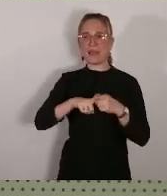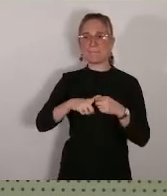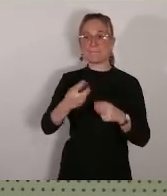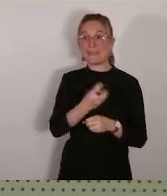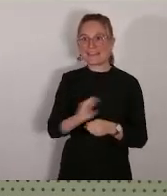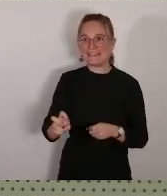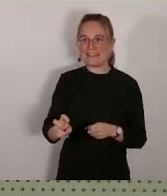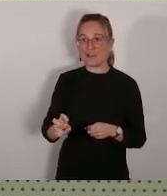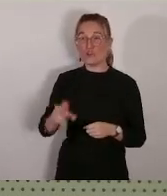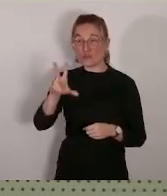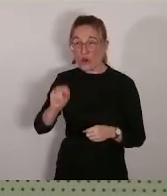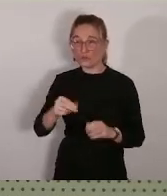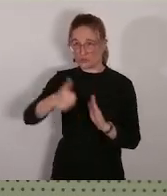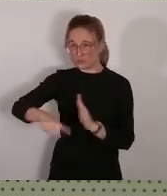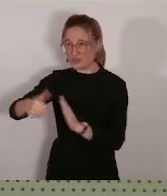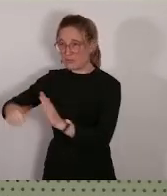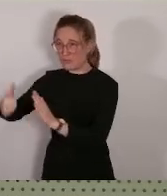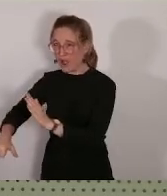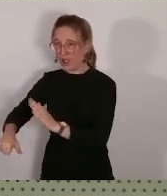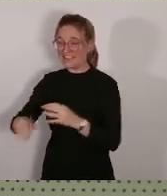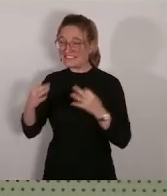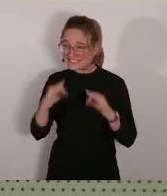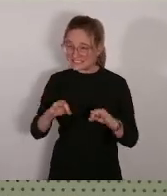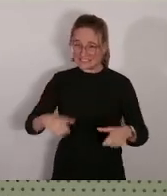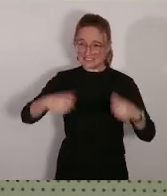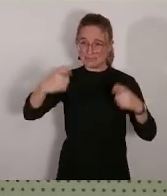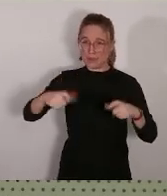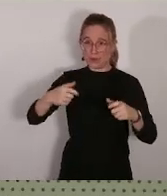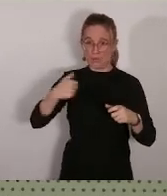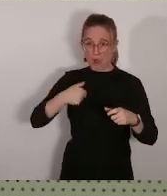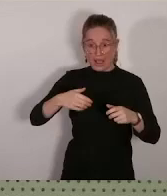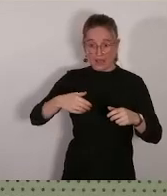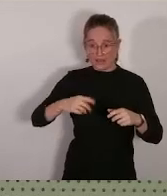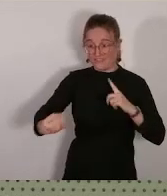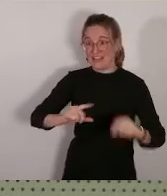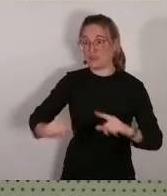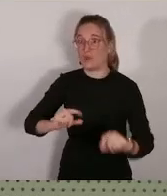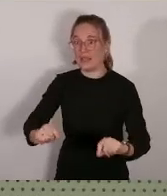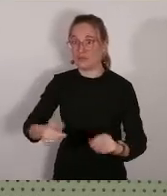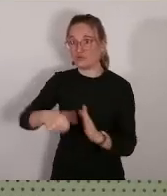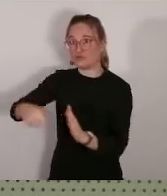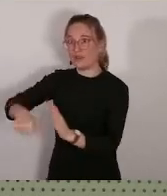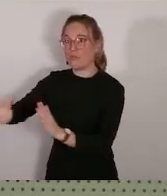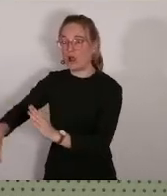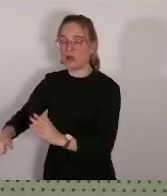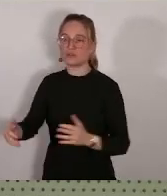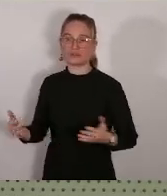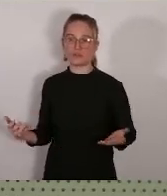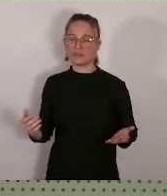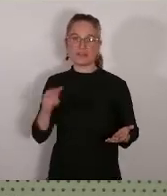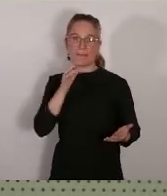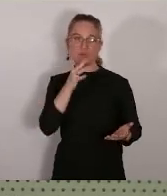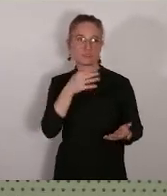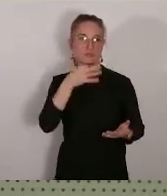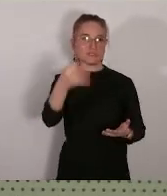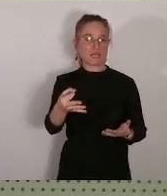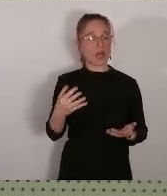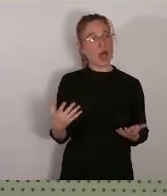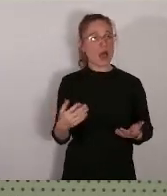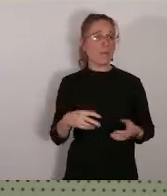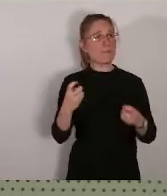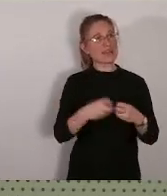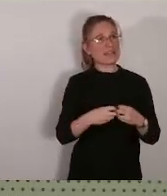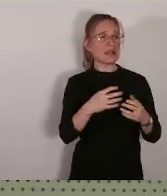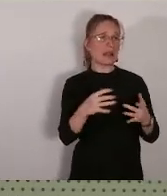évacuer 10 immeubles par mois en ce moment il le savoir le logement indigne à Marseille c'est pas des mots c'est pas dire ça coûte 198 000 euros 26 000 euros à la ville